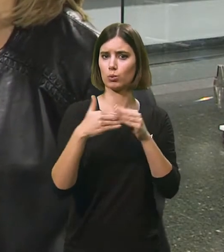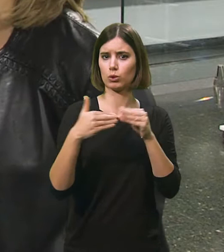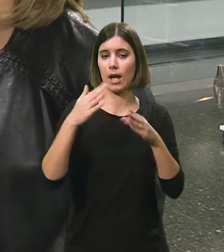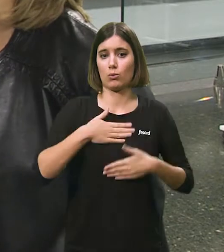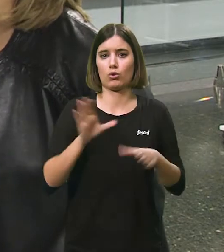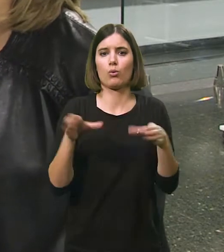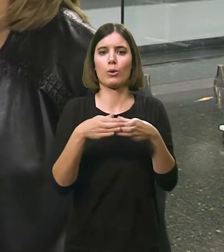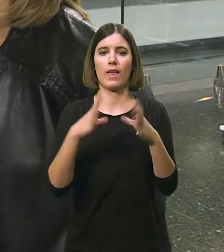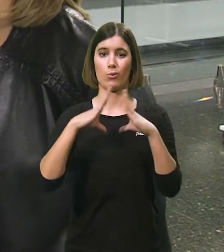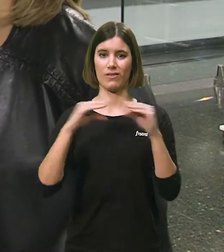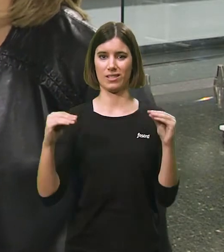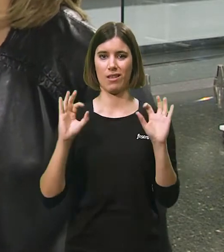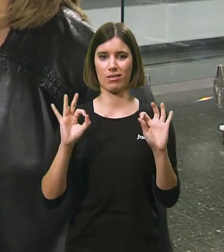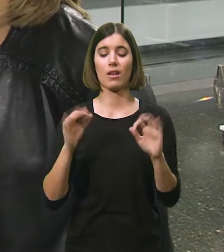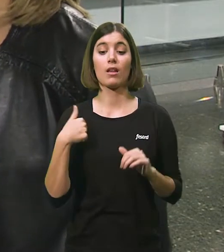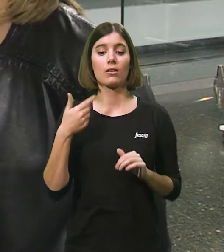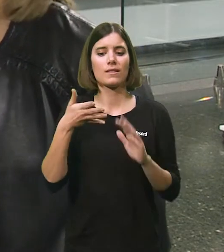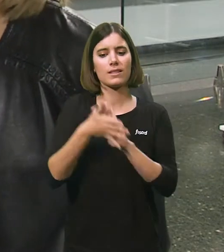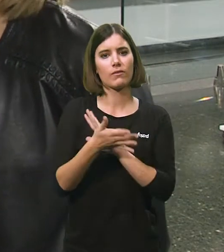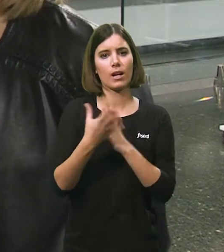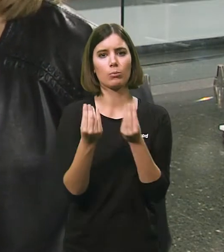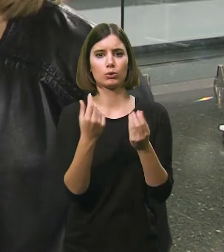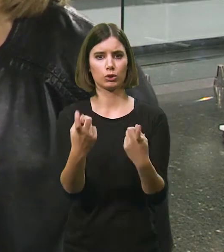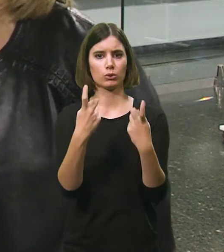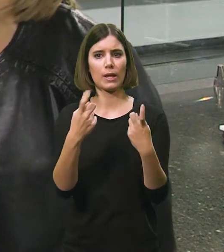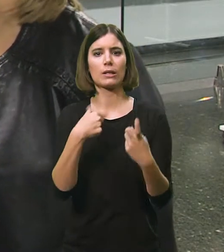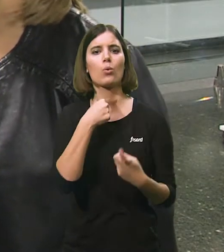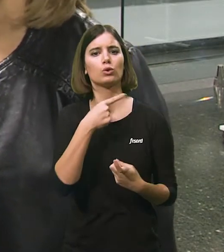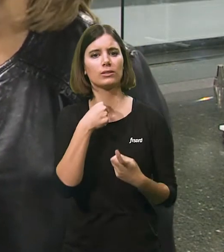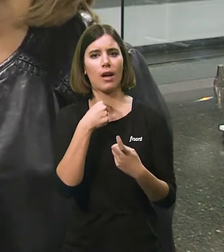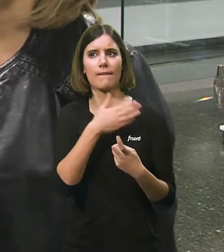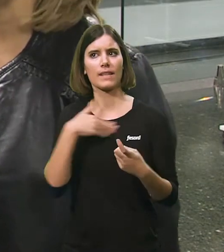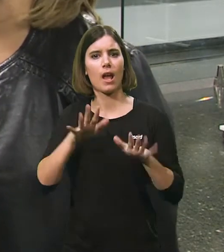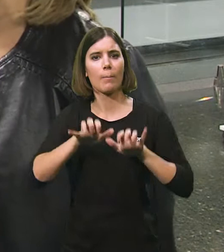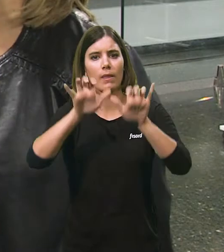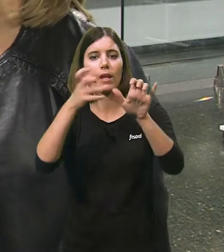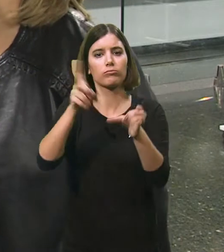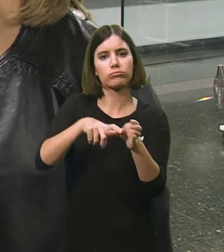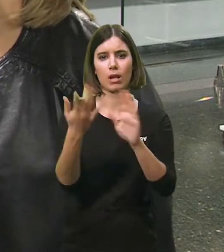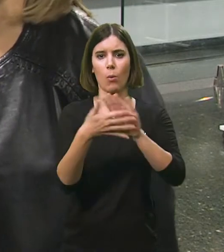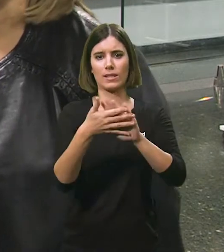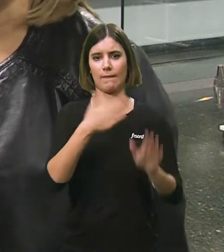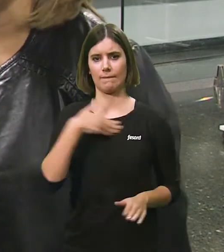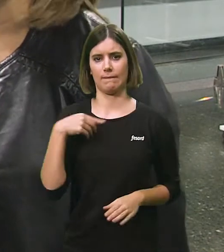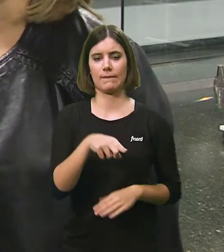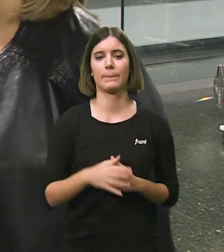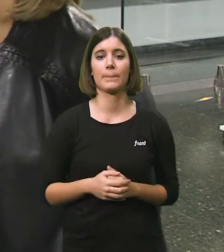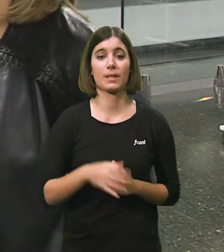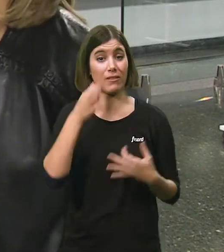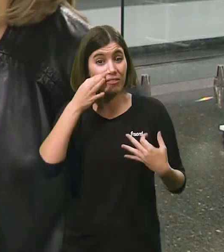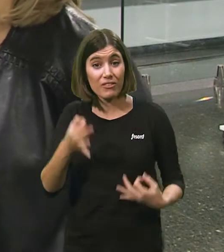comunitat universitària i aleshores tenim molts estudiants que els agradaria fer o aprendre la llengua de signes.